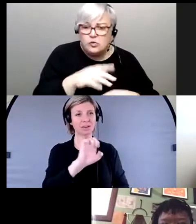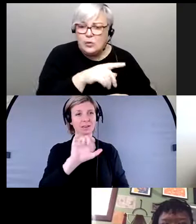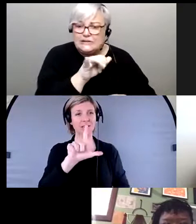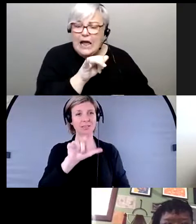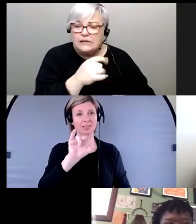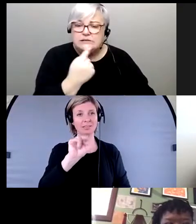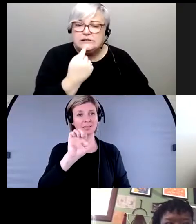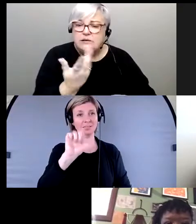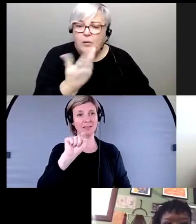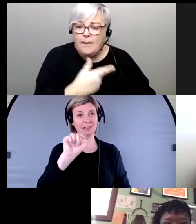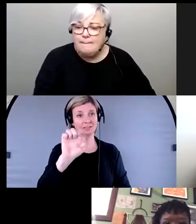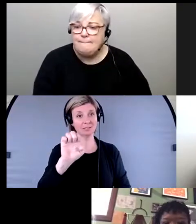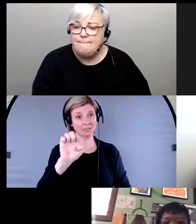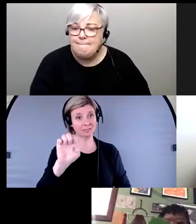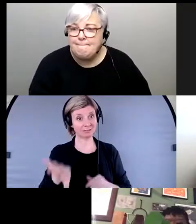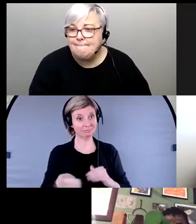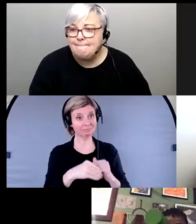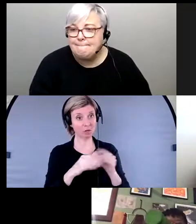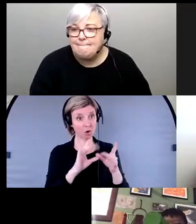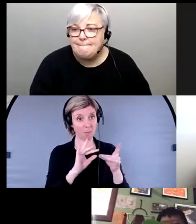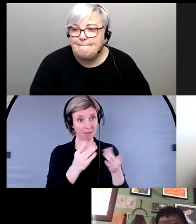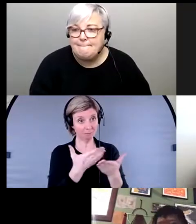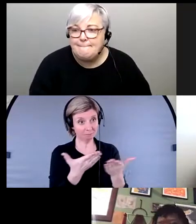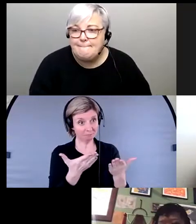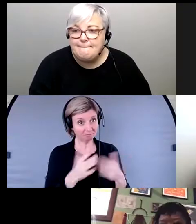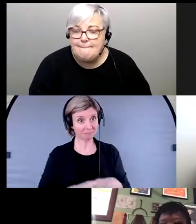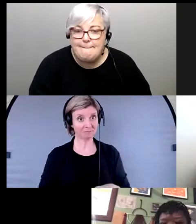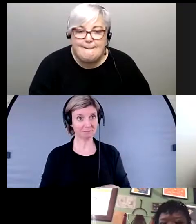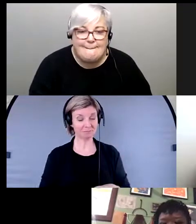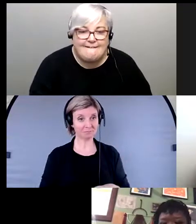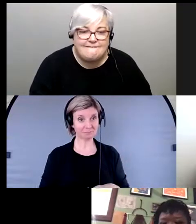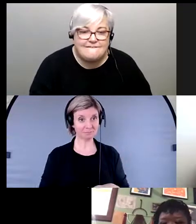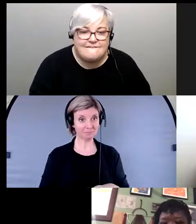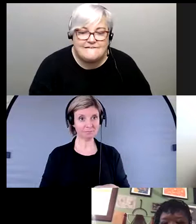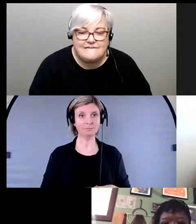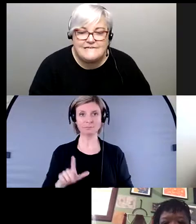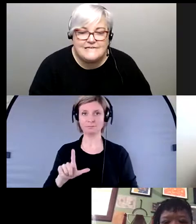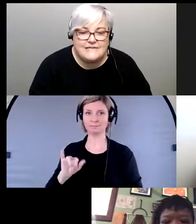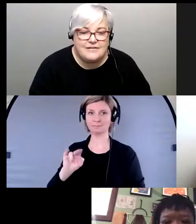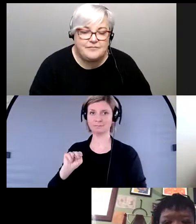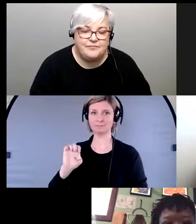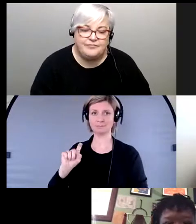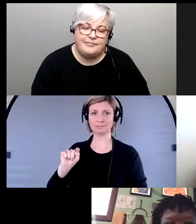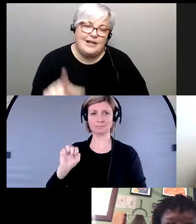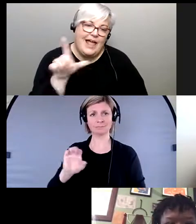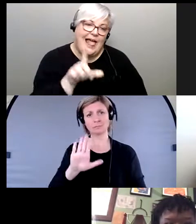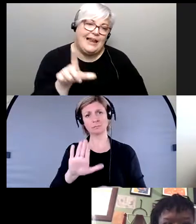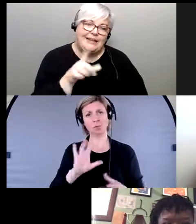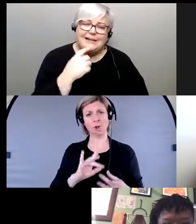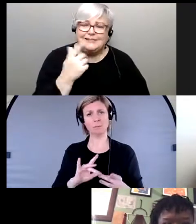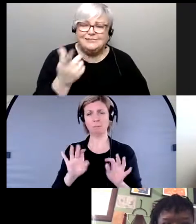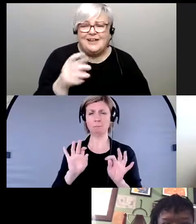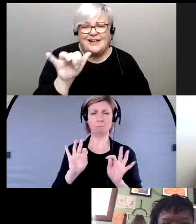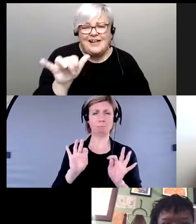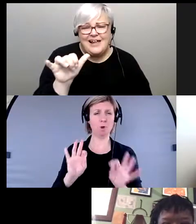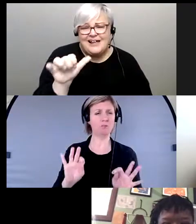'était génial en fait ce que